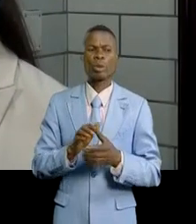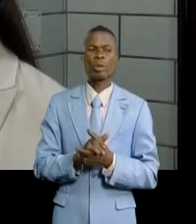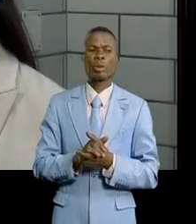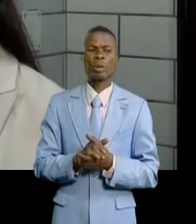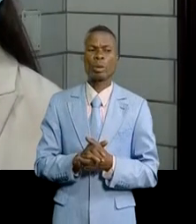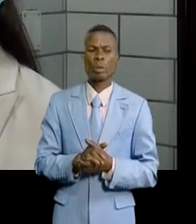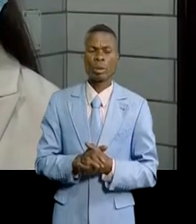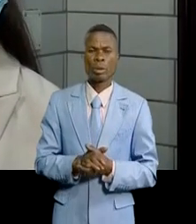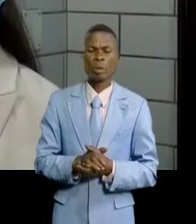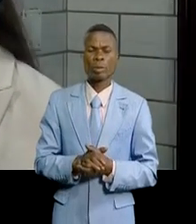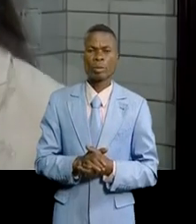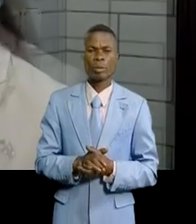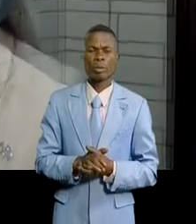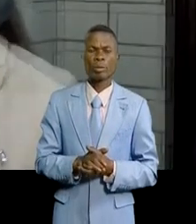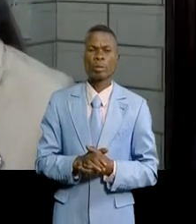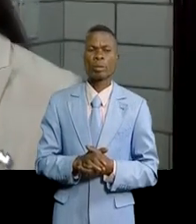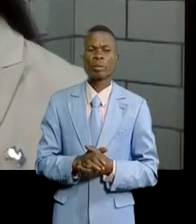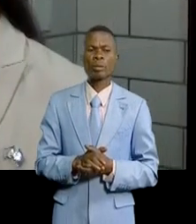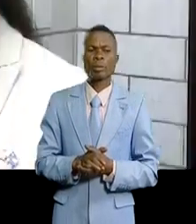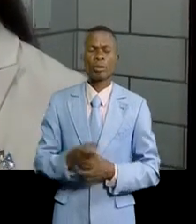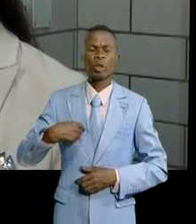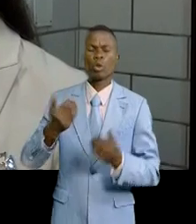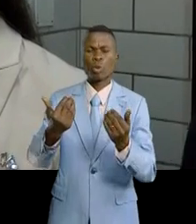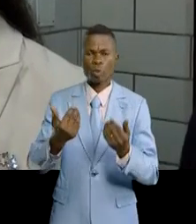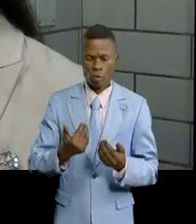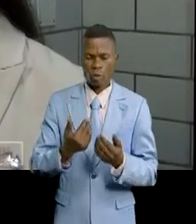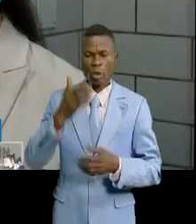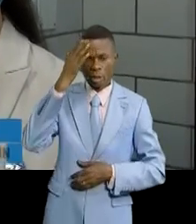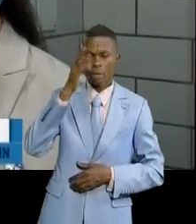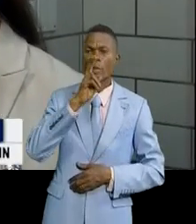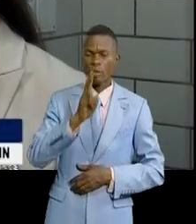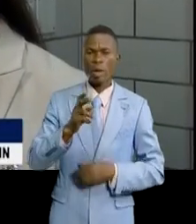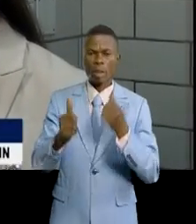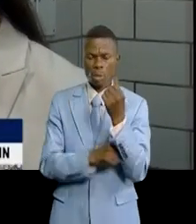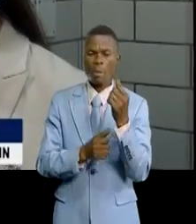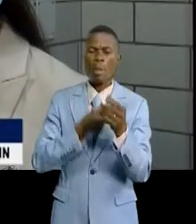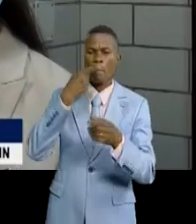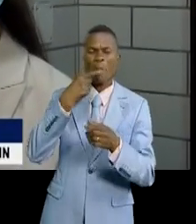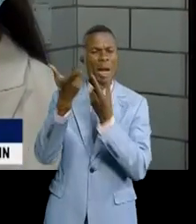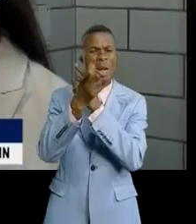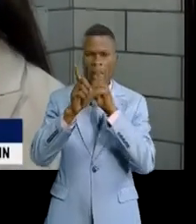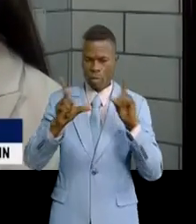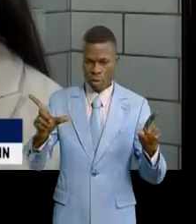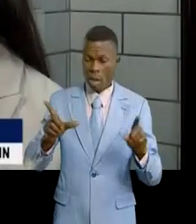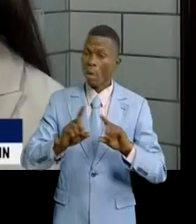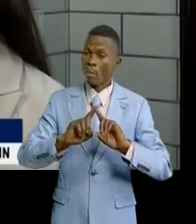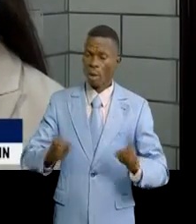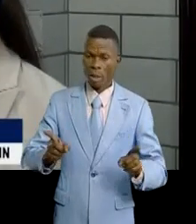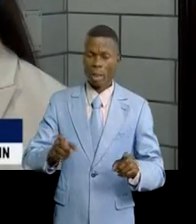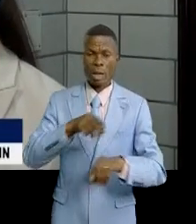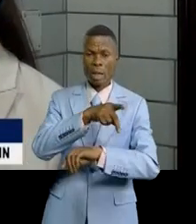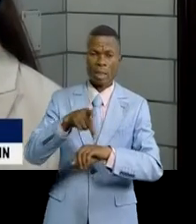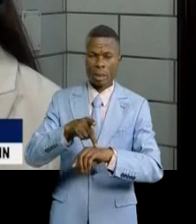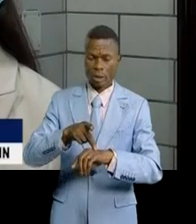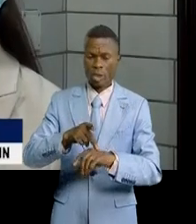librement pendant ce période d'un état de siège. aurions nous assuré que les gens peuvent s'exprimer librement malgré cette période d'état